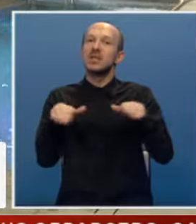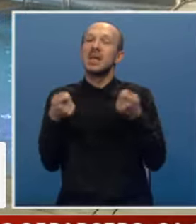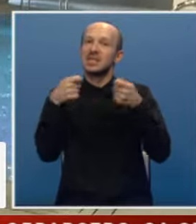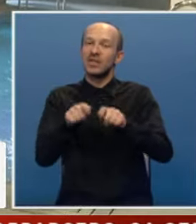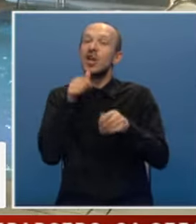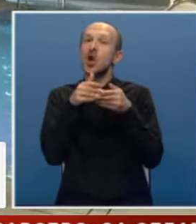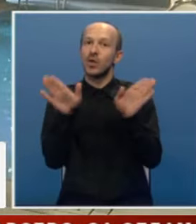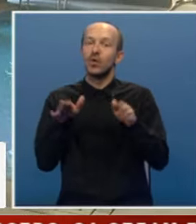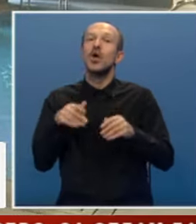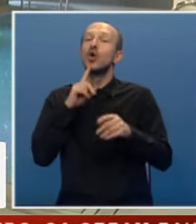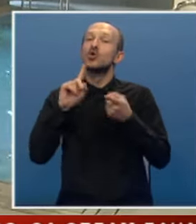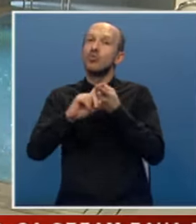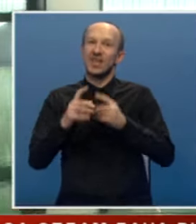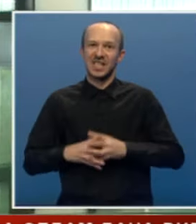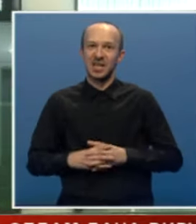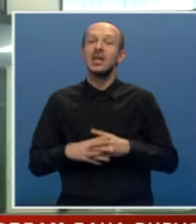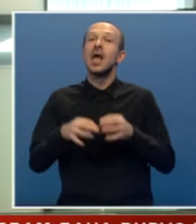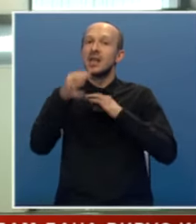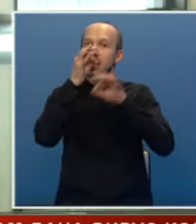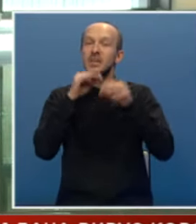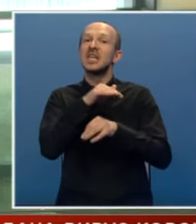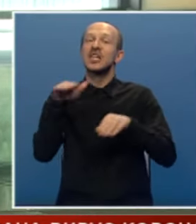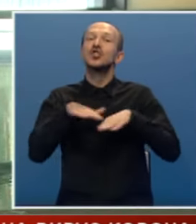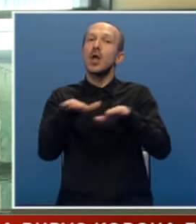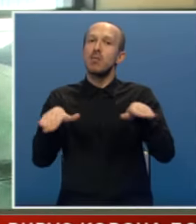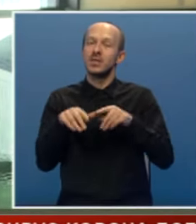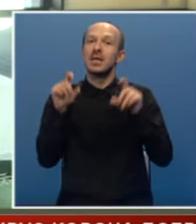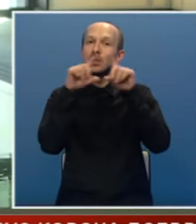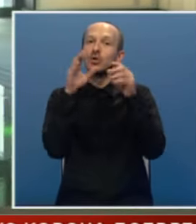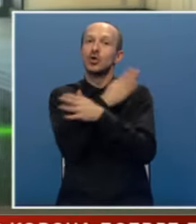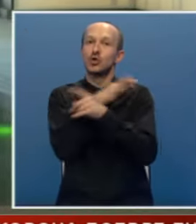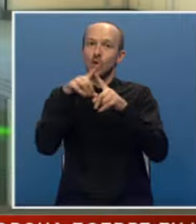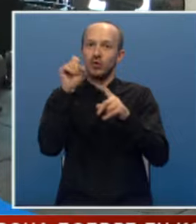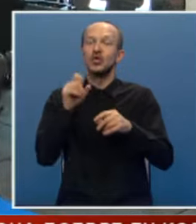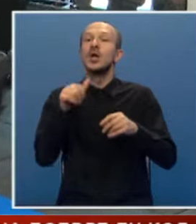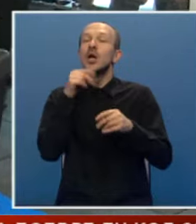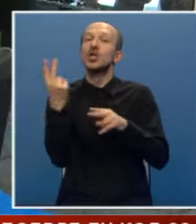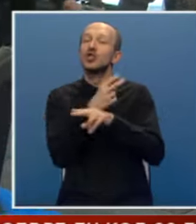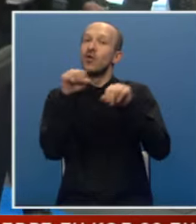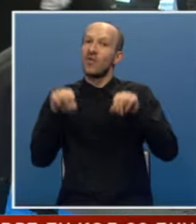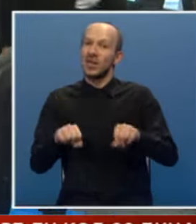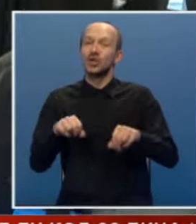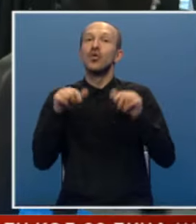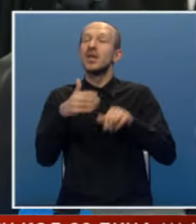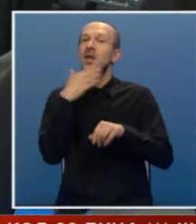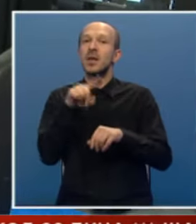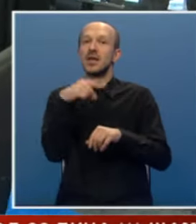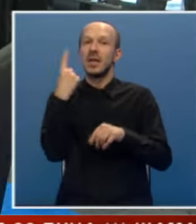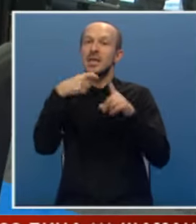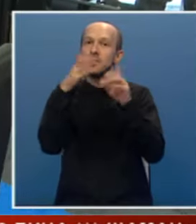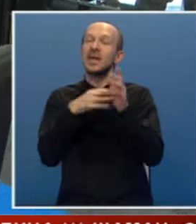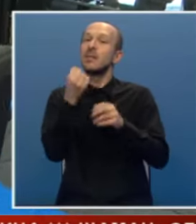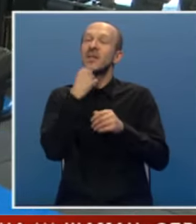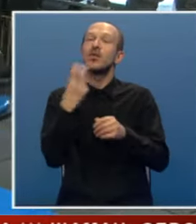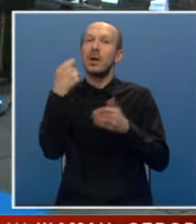zatvoreni i otvoreni koji su povezani, terapijski i dječji bazen. Institut Zotović je 100% u državnom vlasništvu. Ovdje nema ni jedne marke